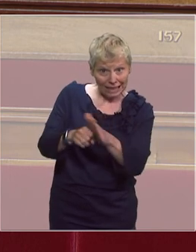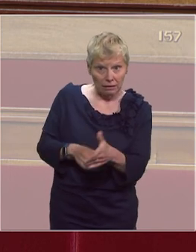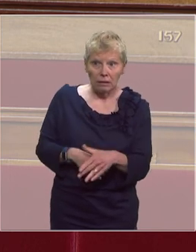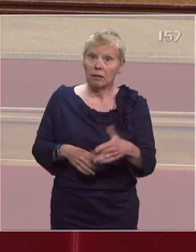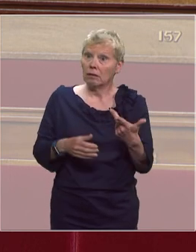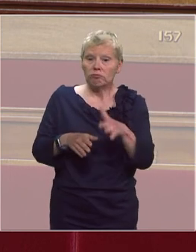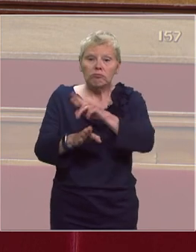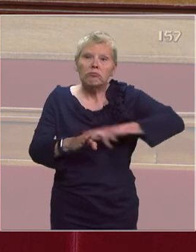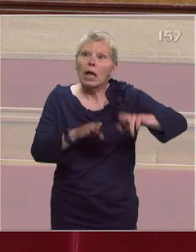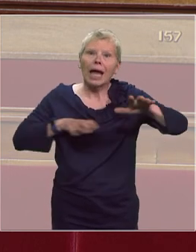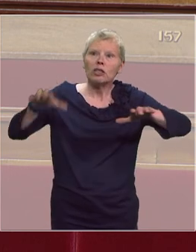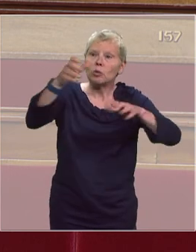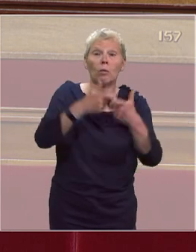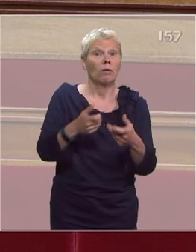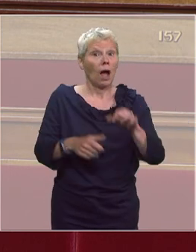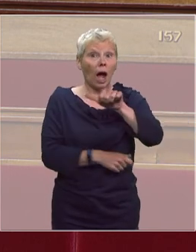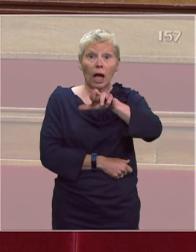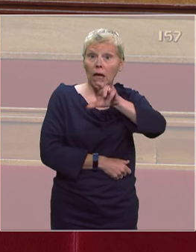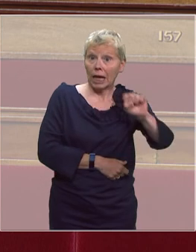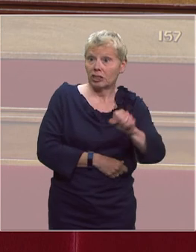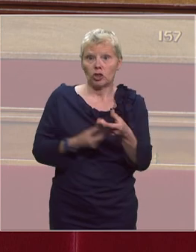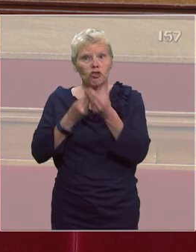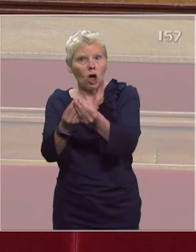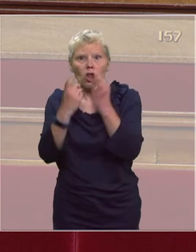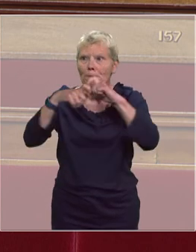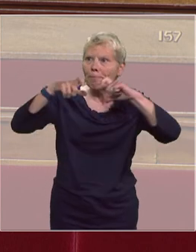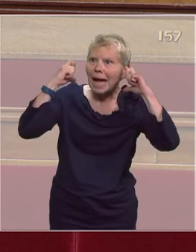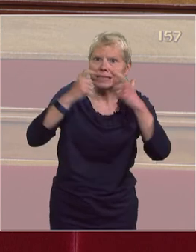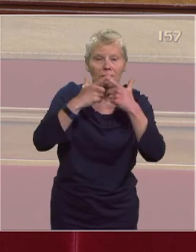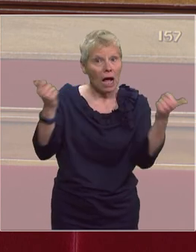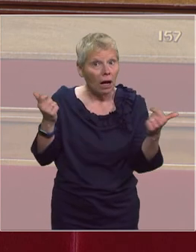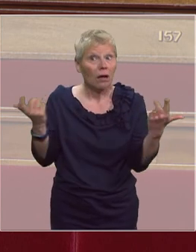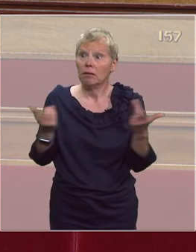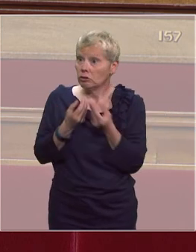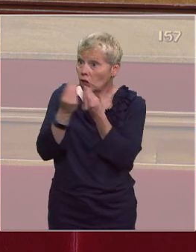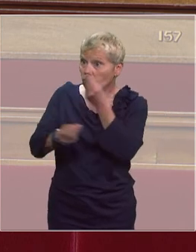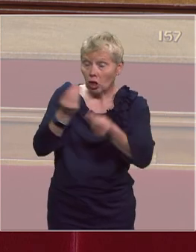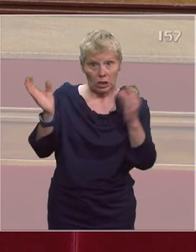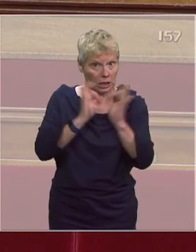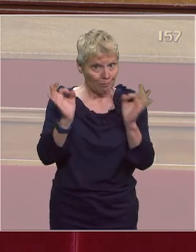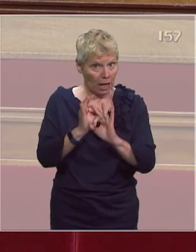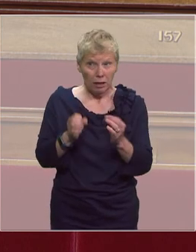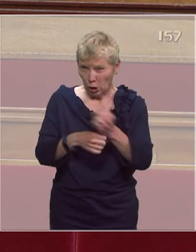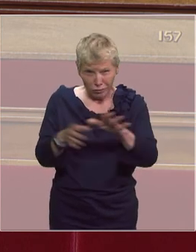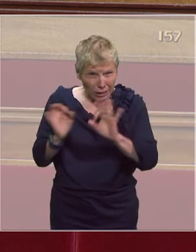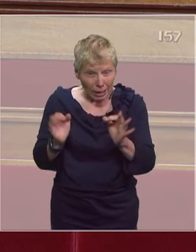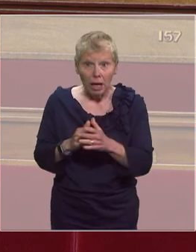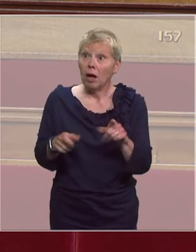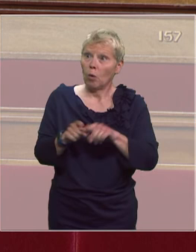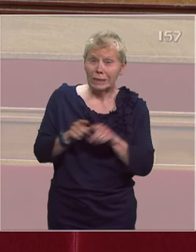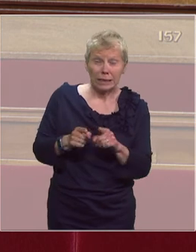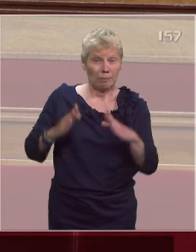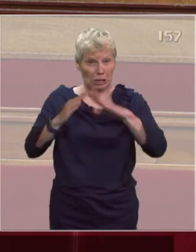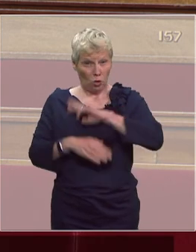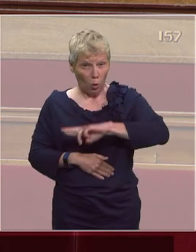donnent toujours pas de masques aux EHPAD qui n'ont à ce jour pas de cas de Covid. Les EHPAD, les résidences, les